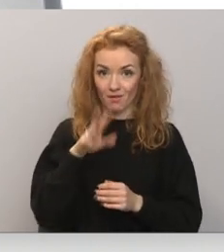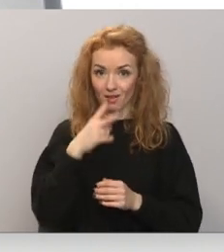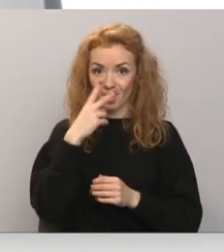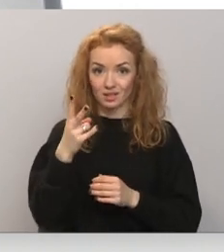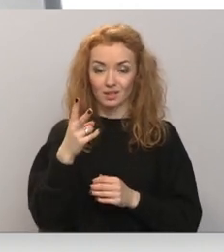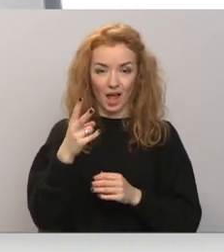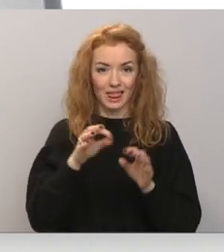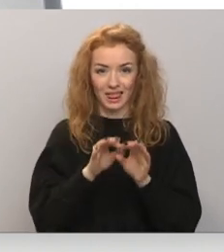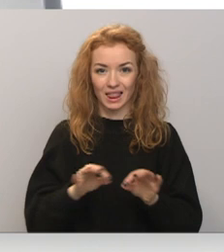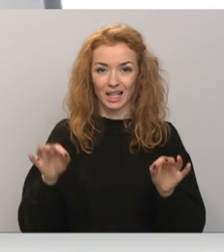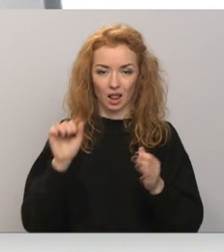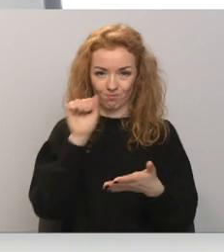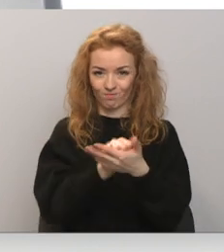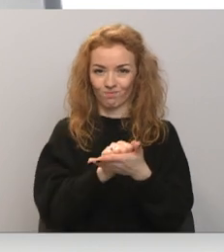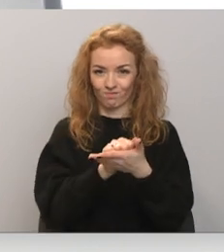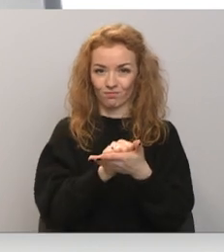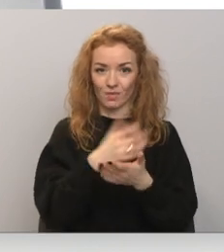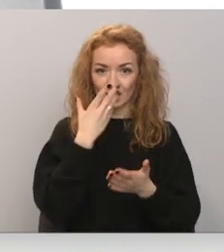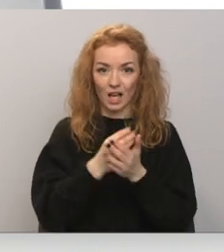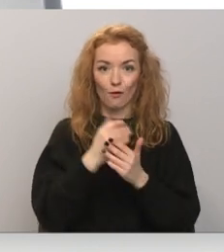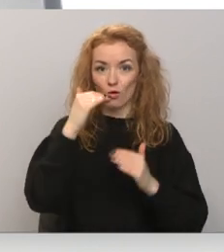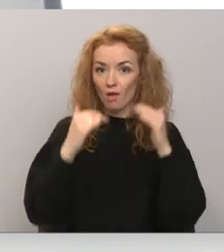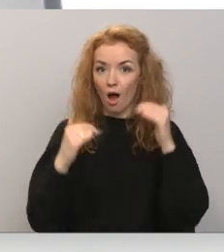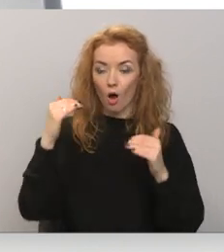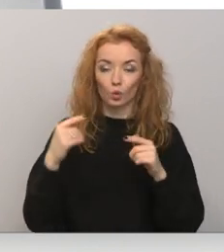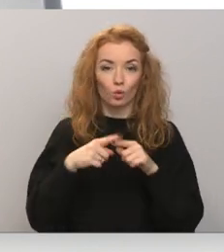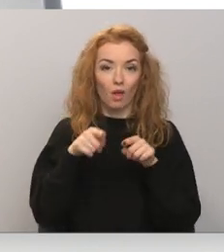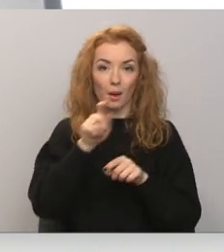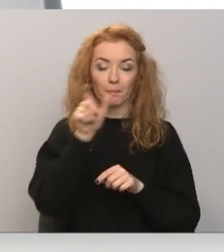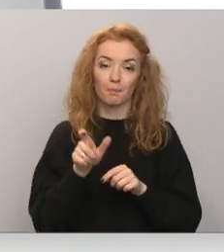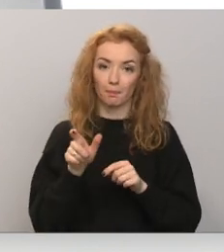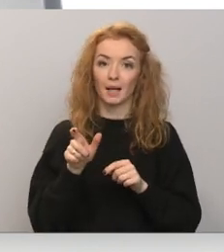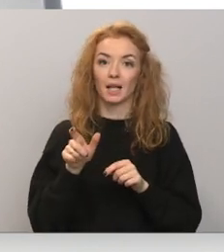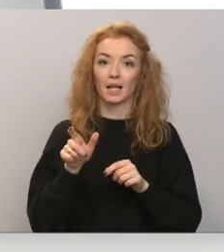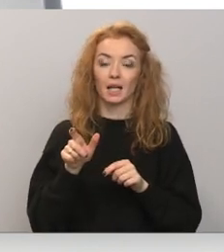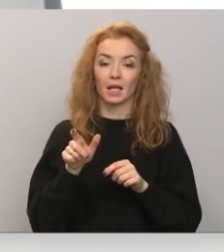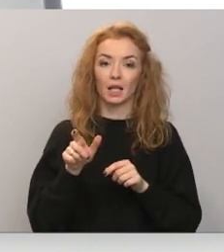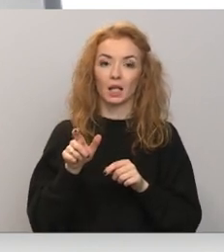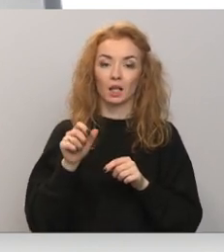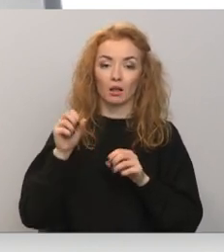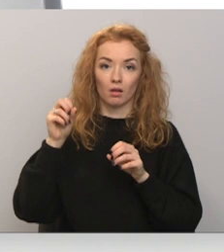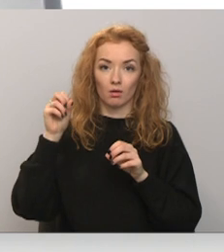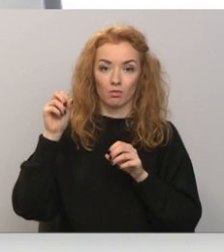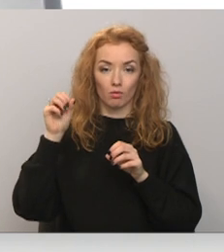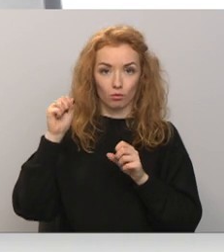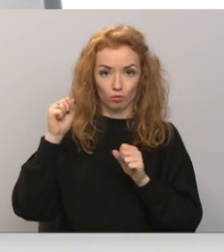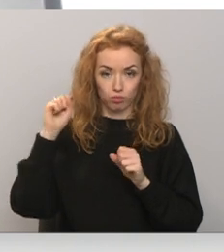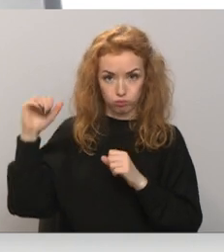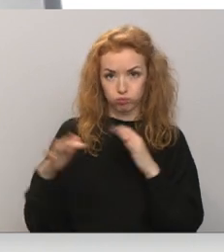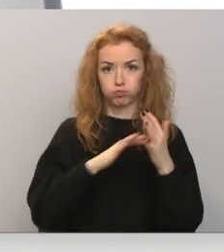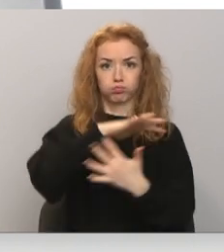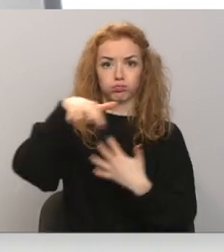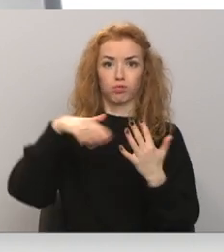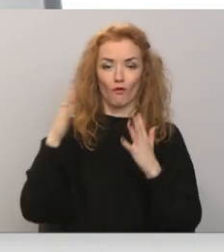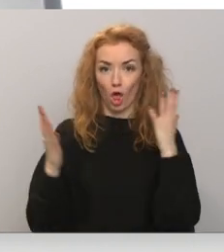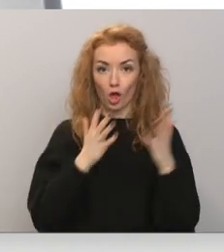augstprieguma tīkla nopublicēja savus datus, kur tajā brīdī, kad iepūta tāds nopietnāks vējuši Baltijā,